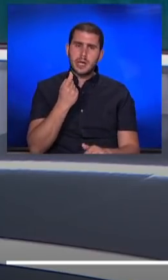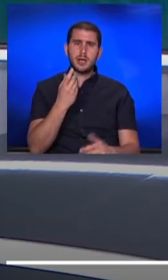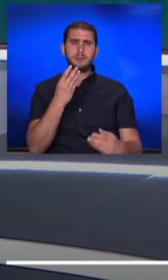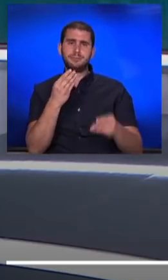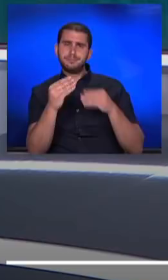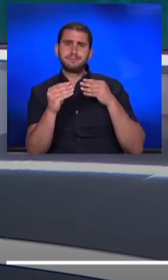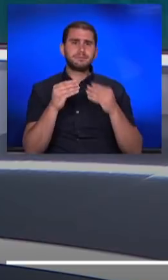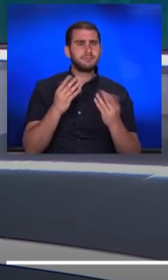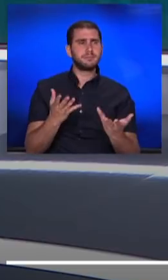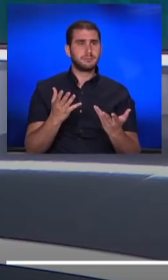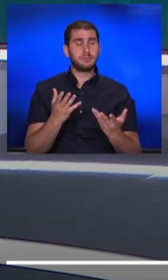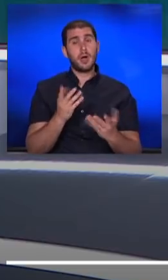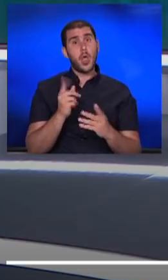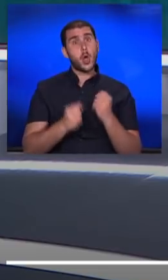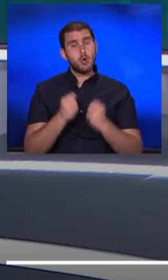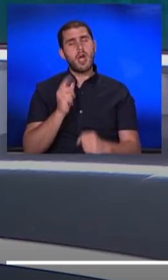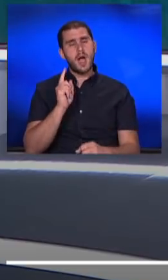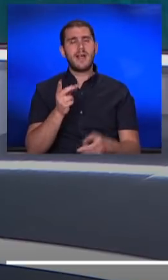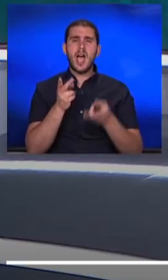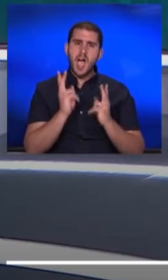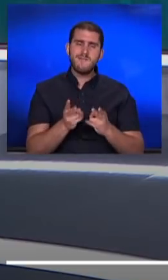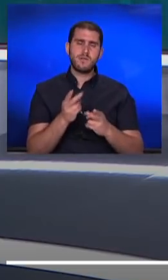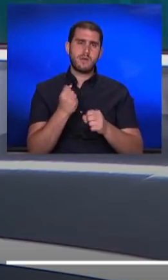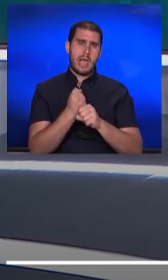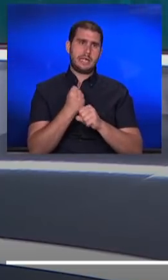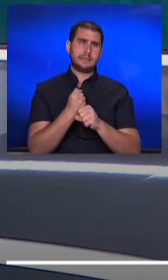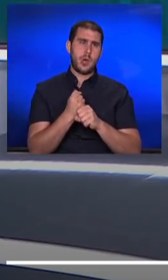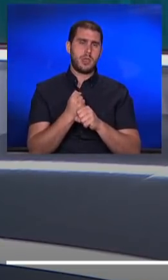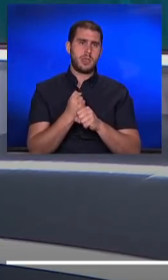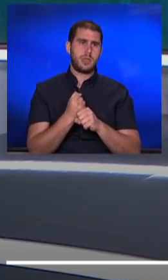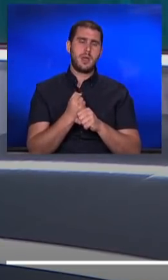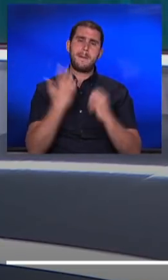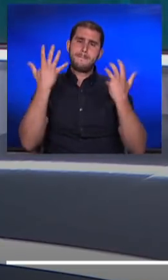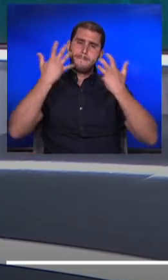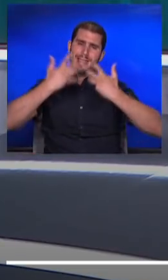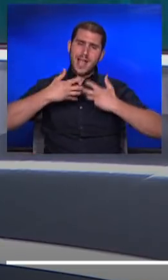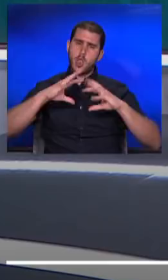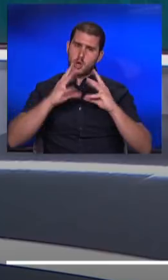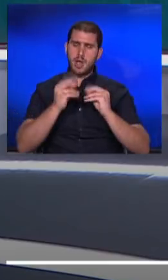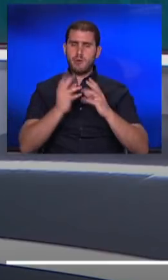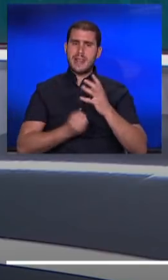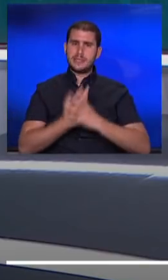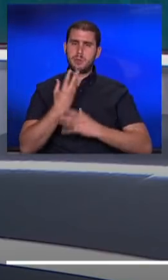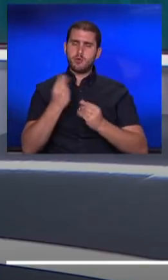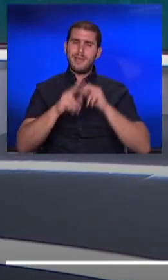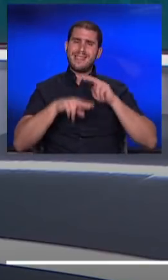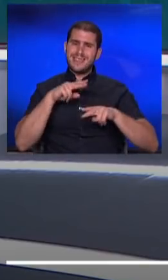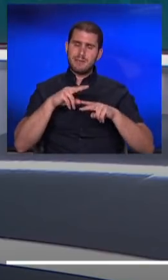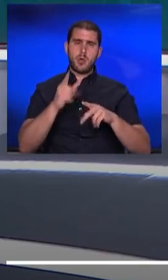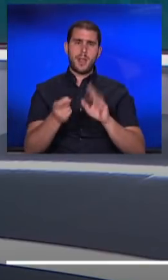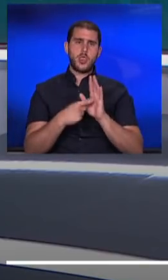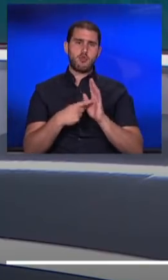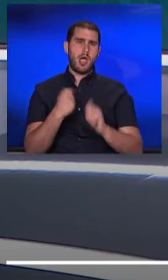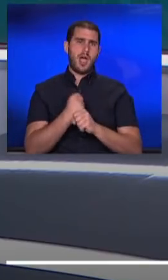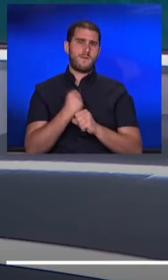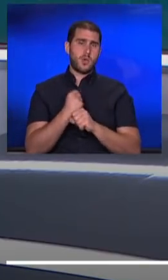אני לא אגיד קושי, אבל אפשר לעשות מנגנון, מנגנון, אפשר לייצר מנגנון טיפול מדורשי עבודה טוב יותר